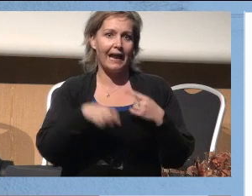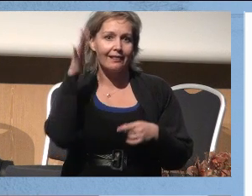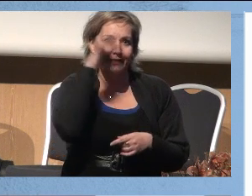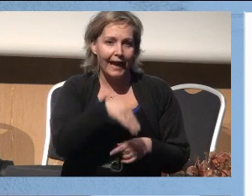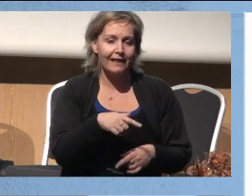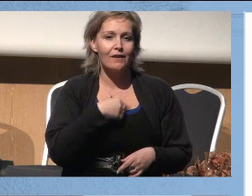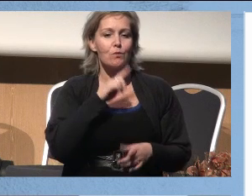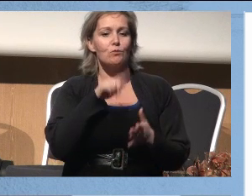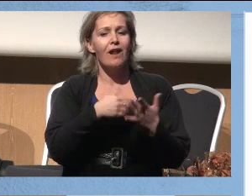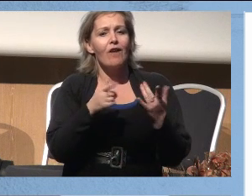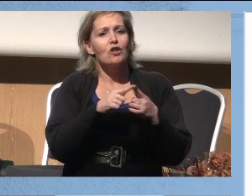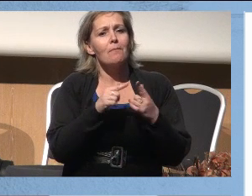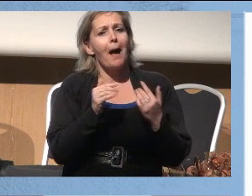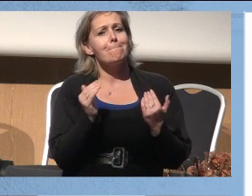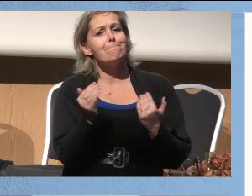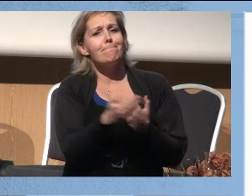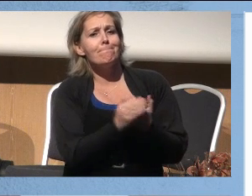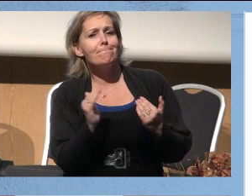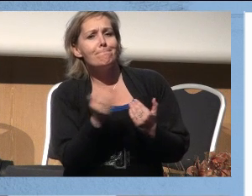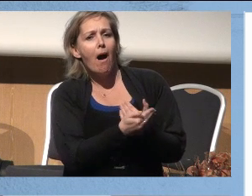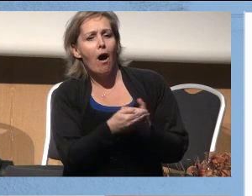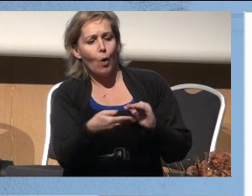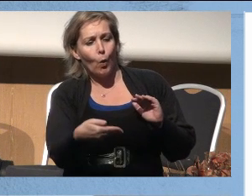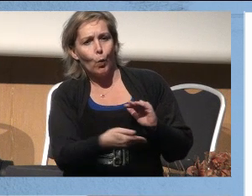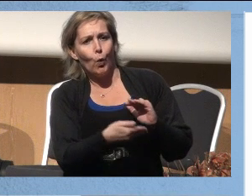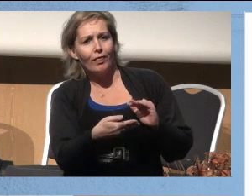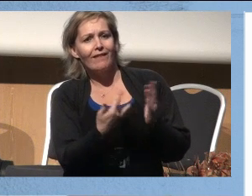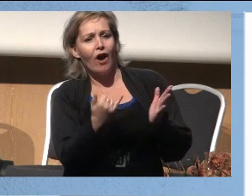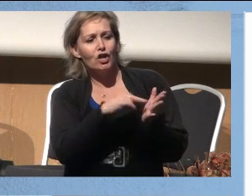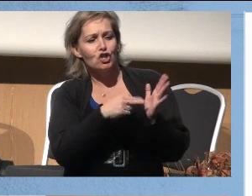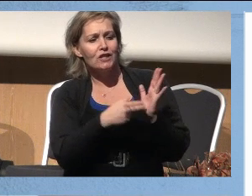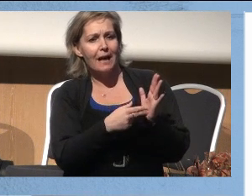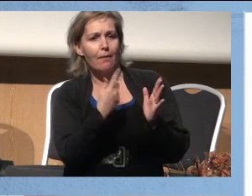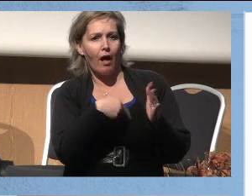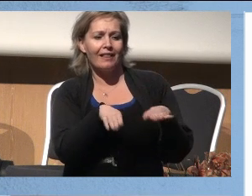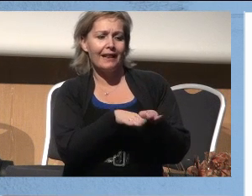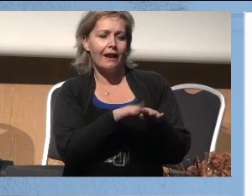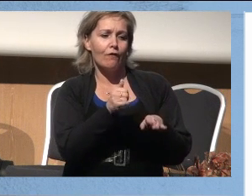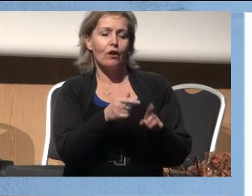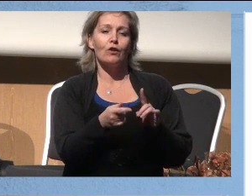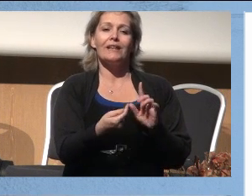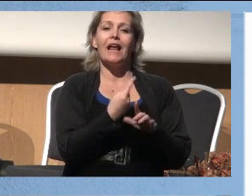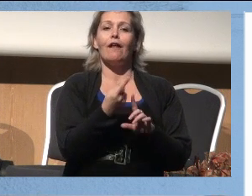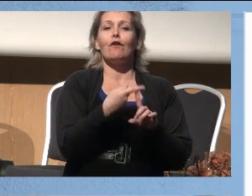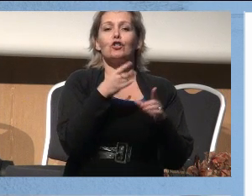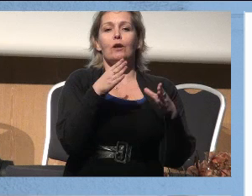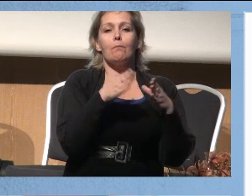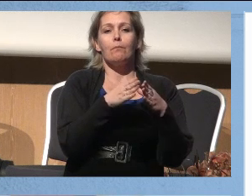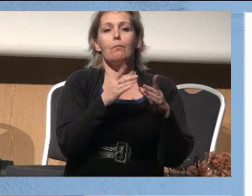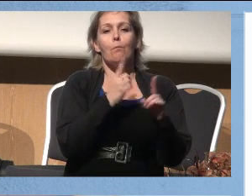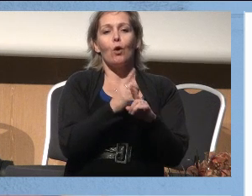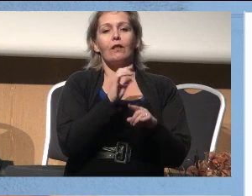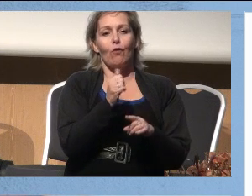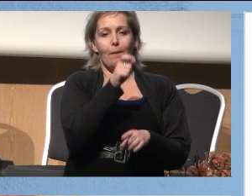For vi må spørre hva det som ligger bak og under, og hva legger systemet til rette for når det gjelder første møte for pasienten her.